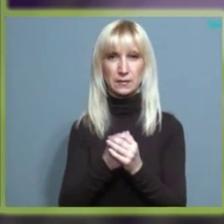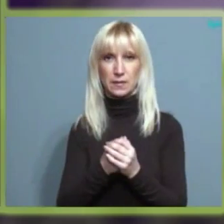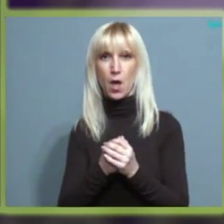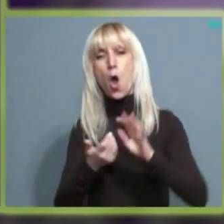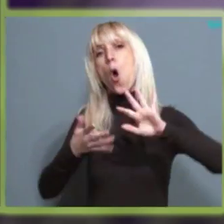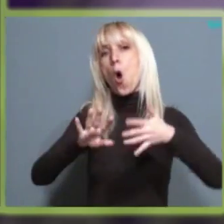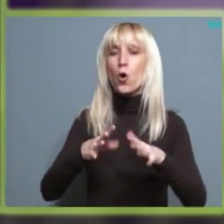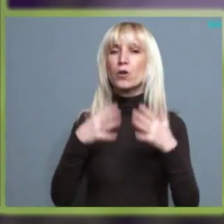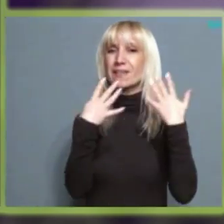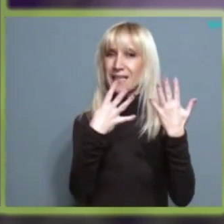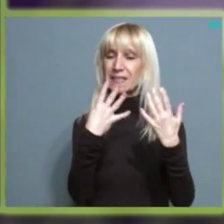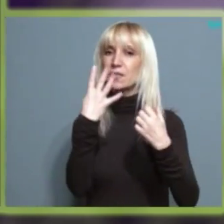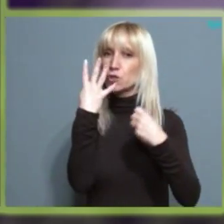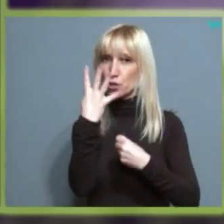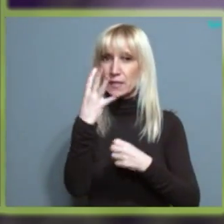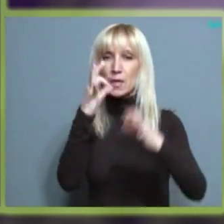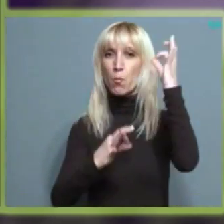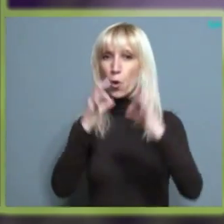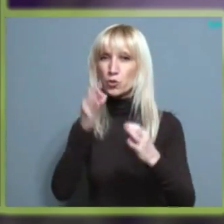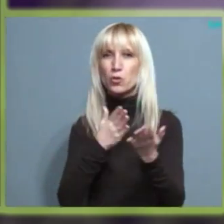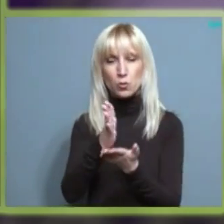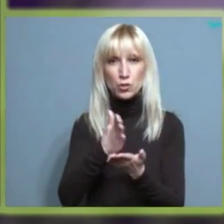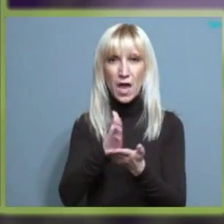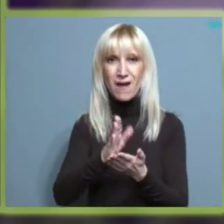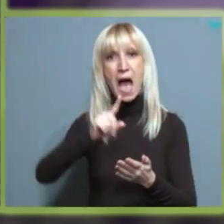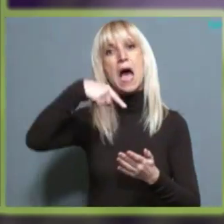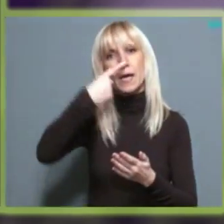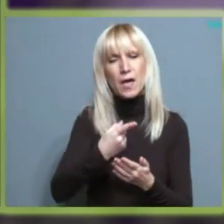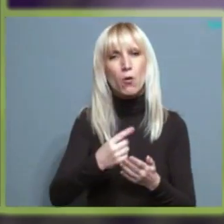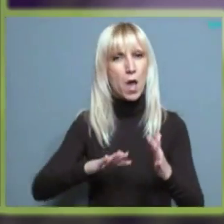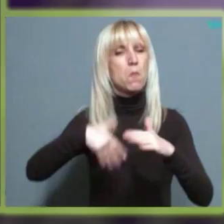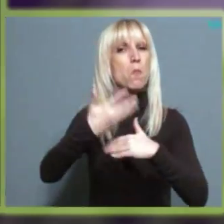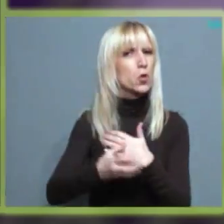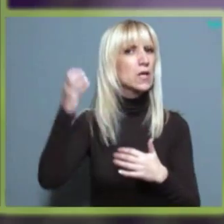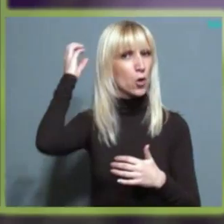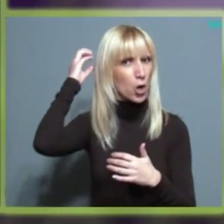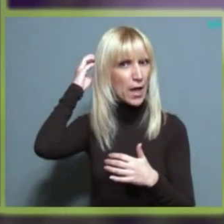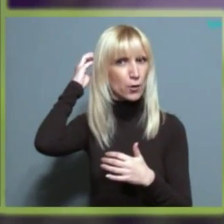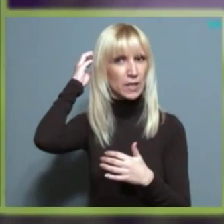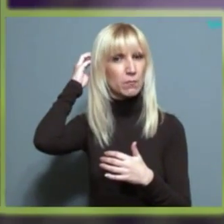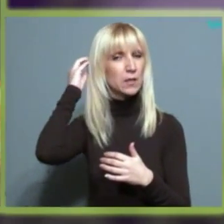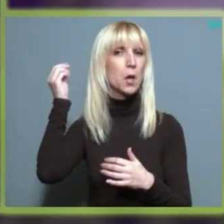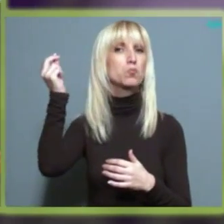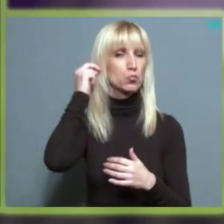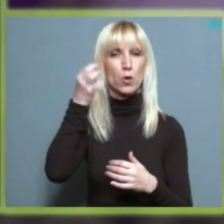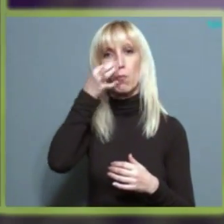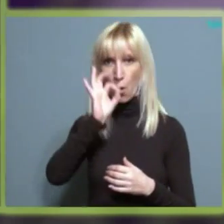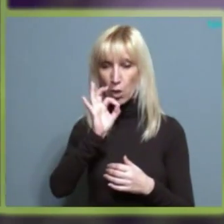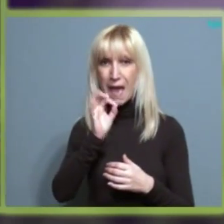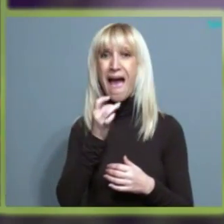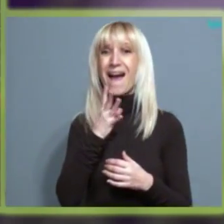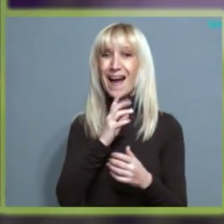Oko 94% slučajeva se izjasnilo da posle ugradnje kohlernog implanta čuje bolje kada razgovara u dvoje.